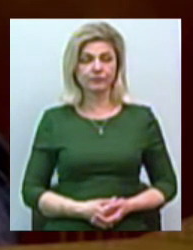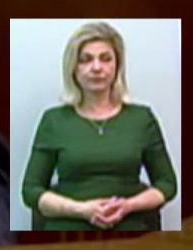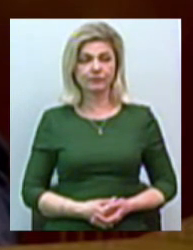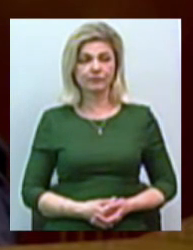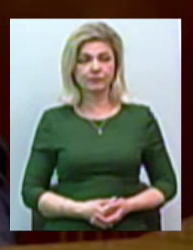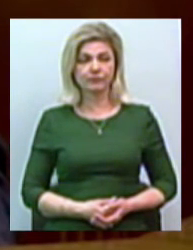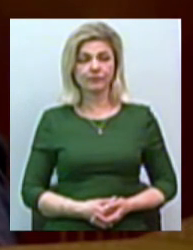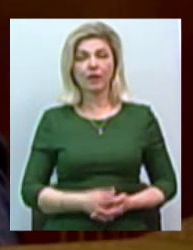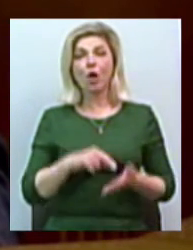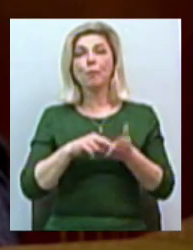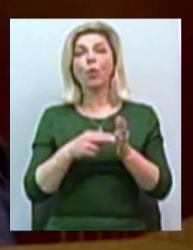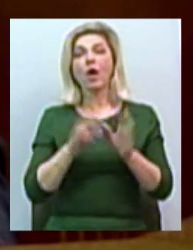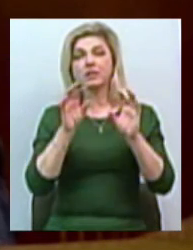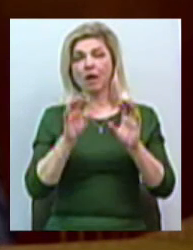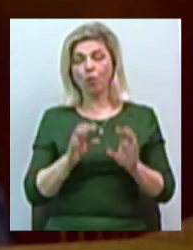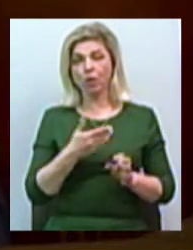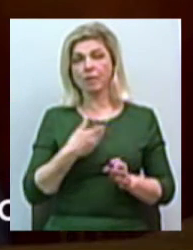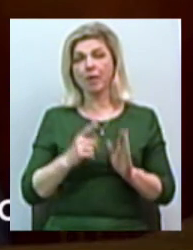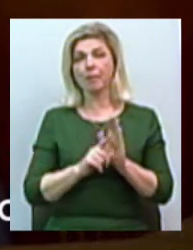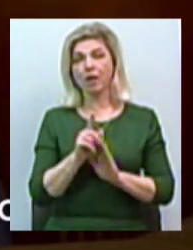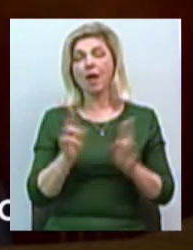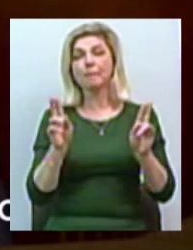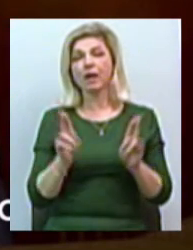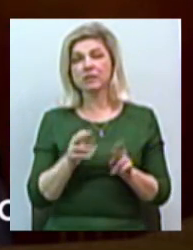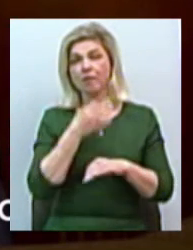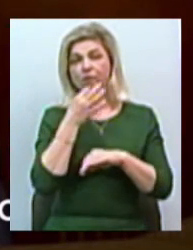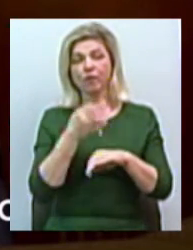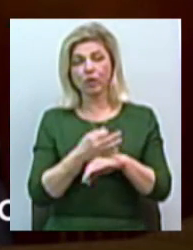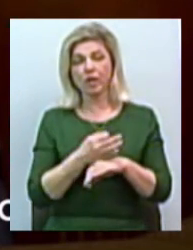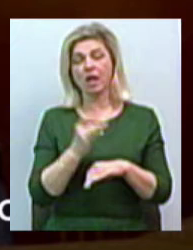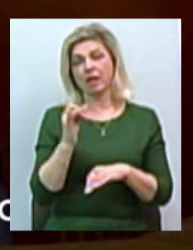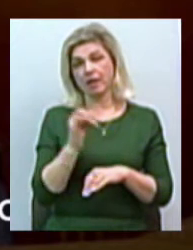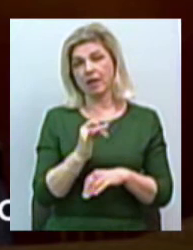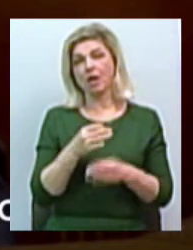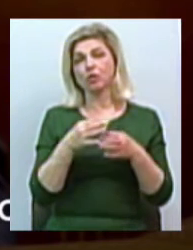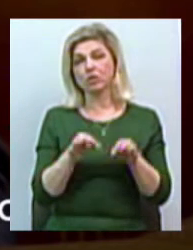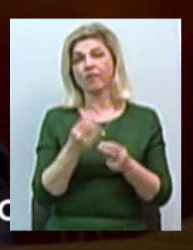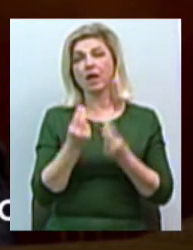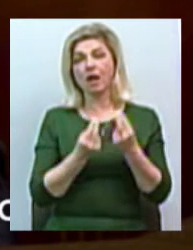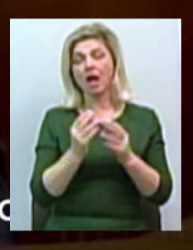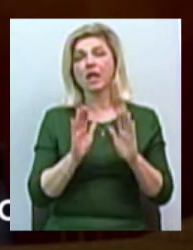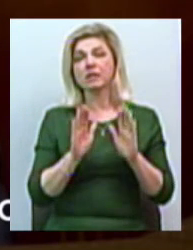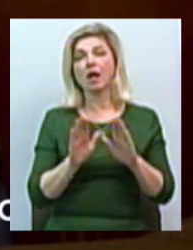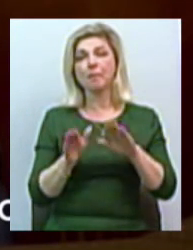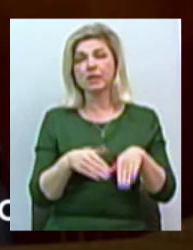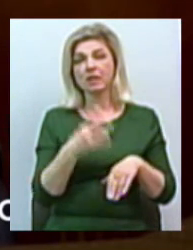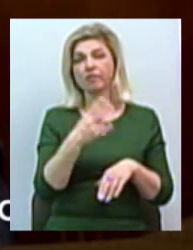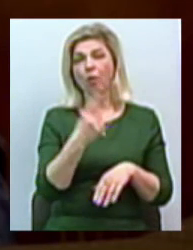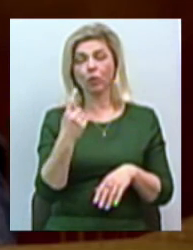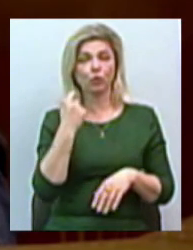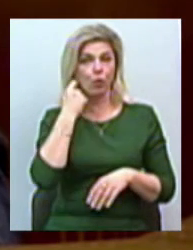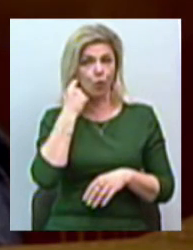У проєкті закону ми запроваджуємо принцип відповідальної гри та дозволяємо грати тільки після 21 року.